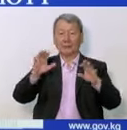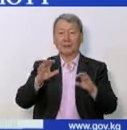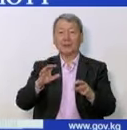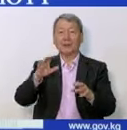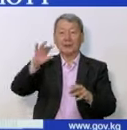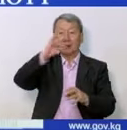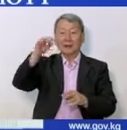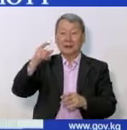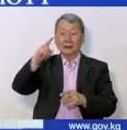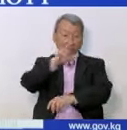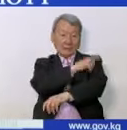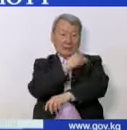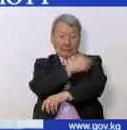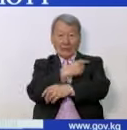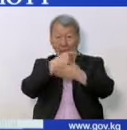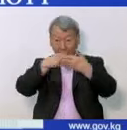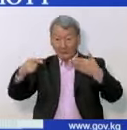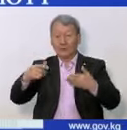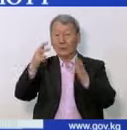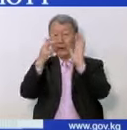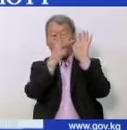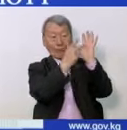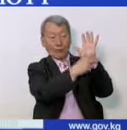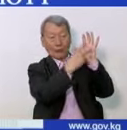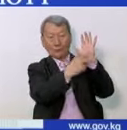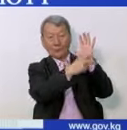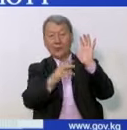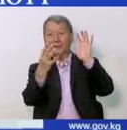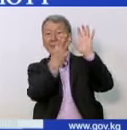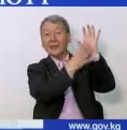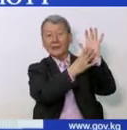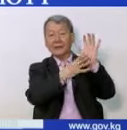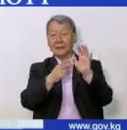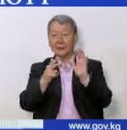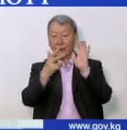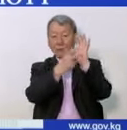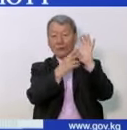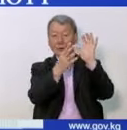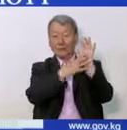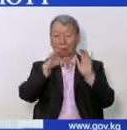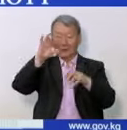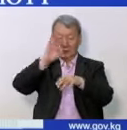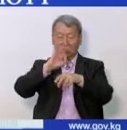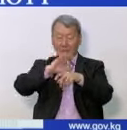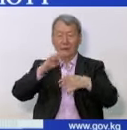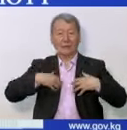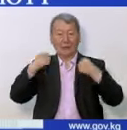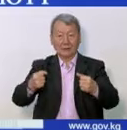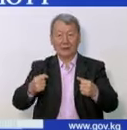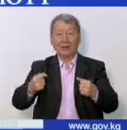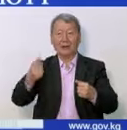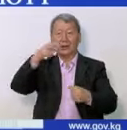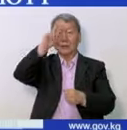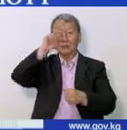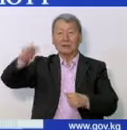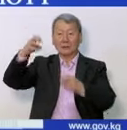стационаров республики выписано 89 пациентов с ранее подтвержденным диагнозом COVID-19. В Бишкеке